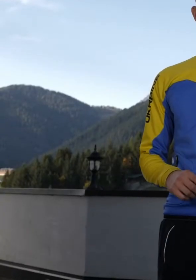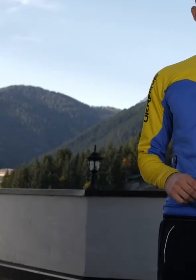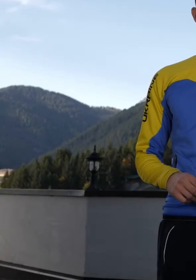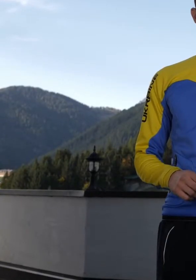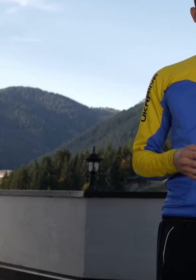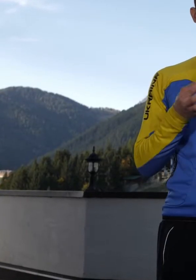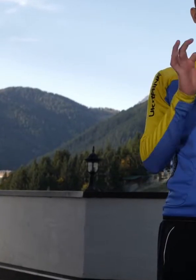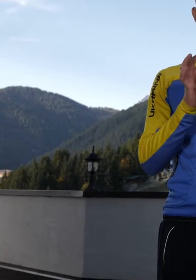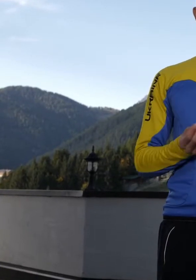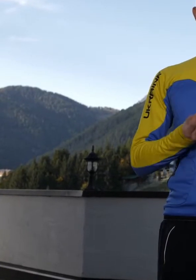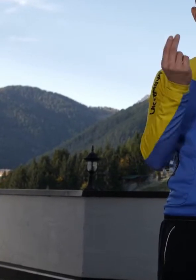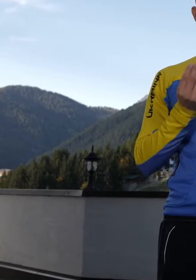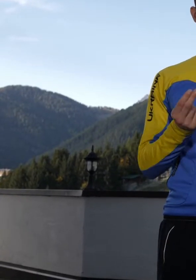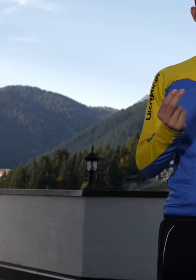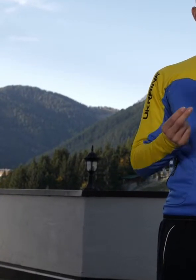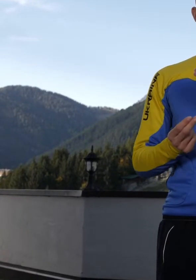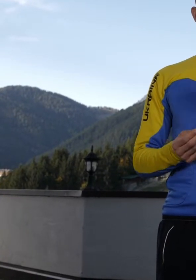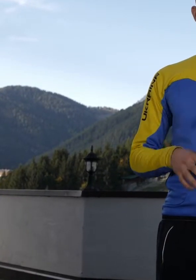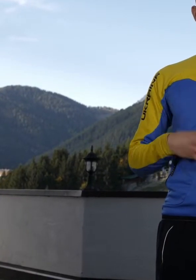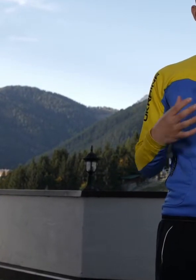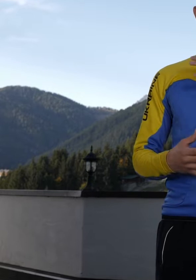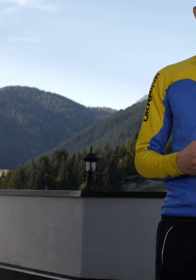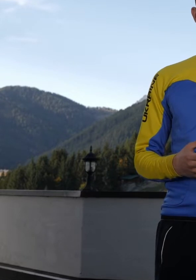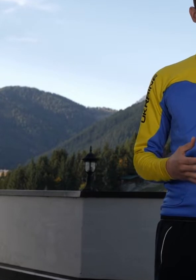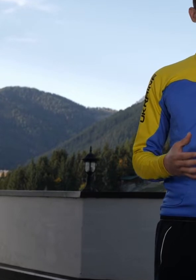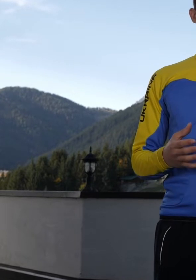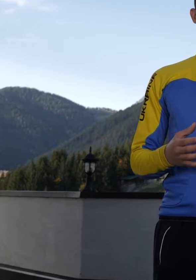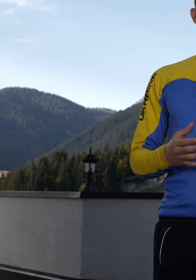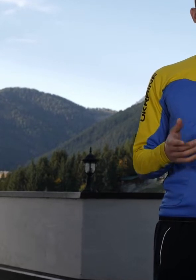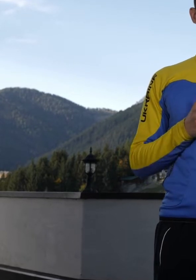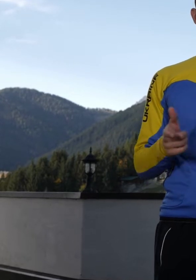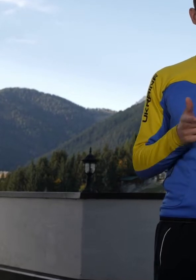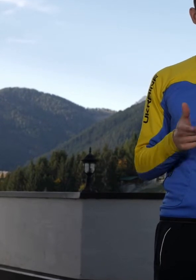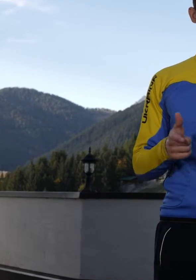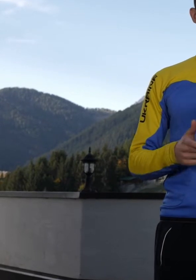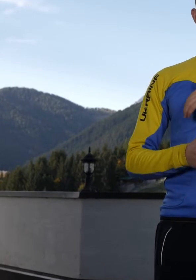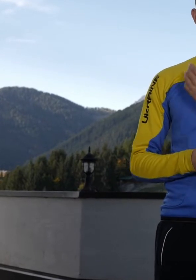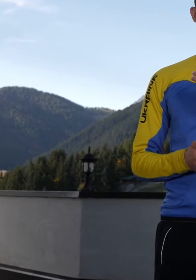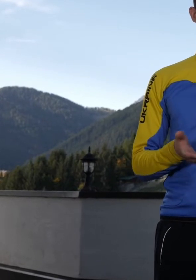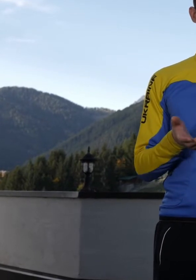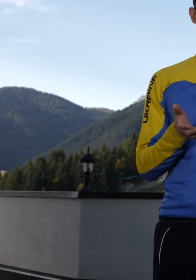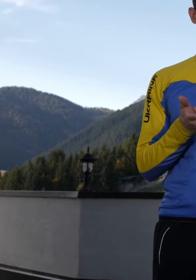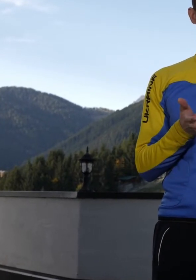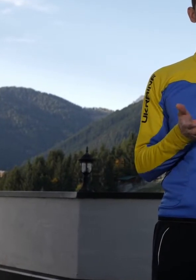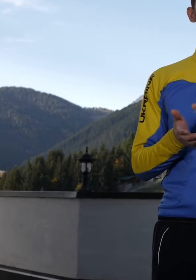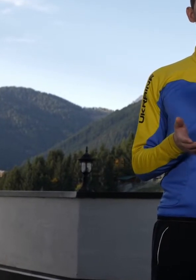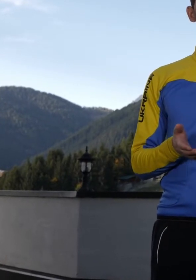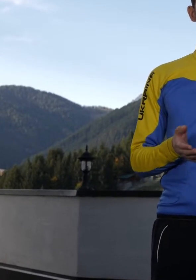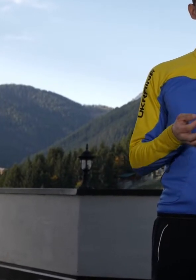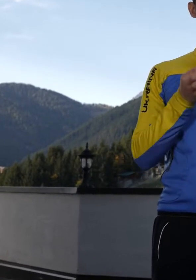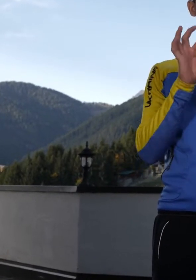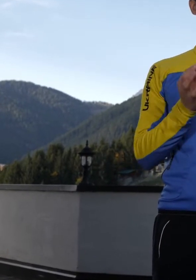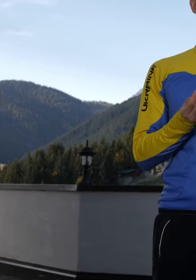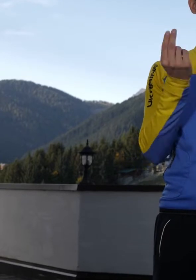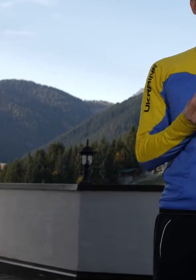перші Дефлімпійські ігри Я багато тренувався та працював для того щоб представляти Дефлімпійську команду Дуже